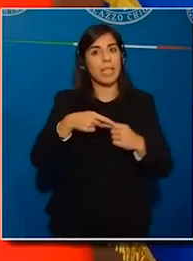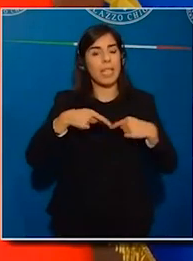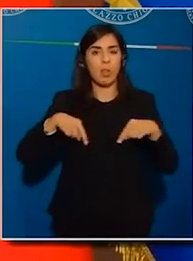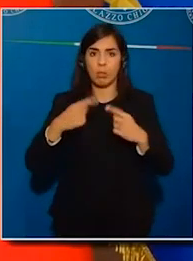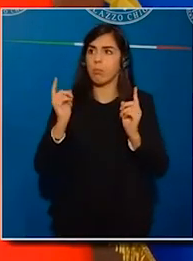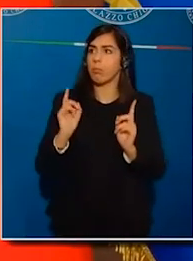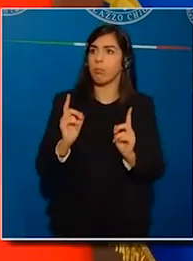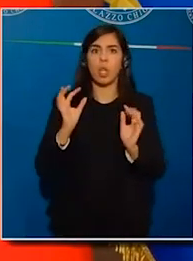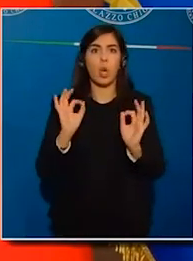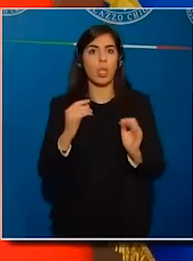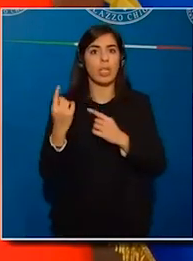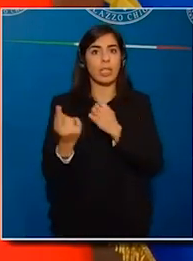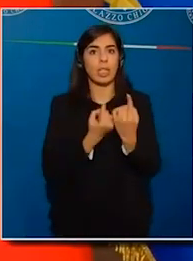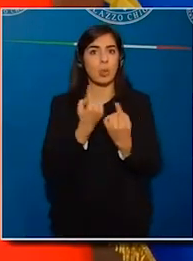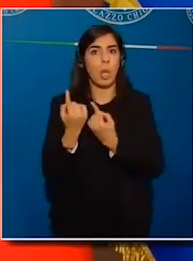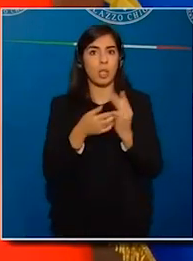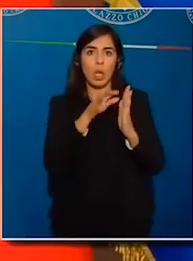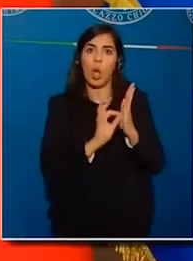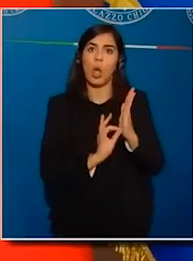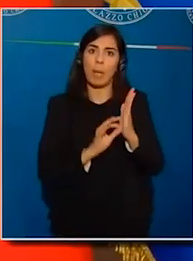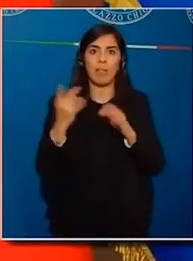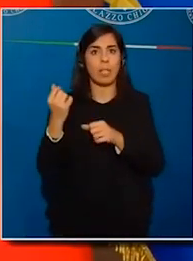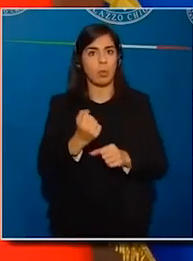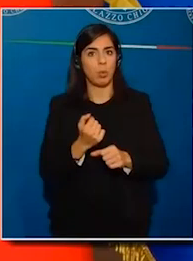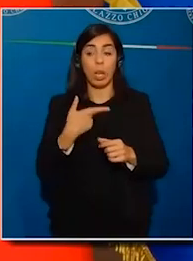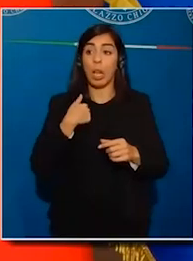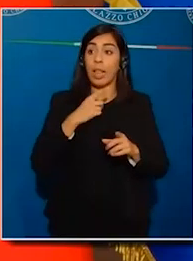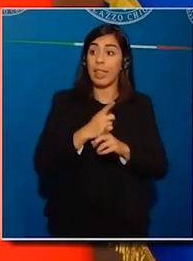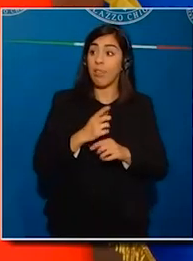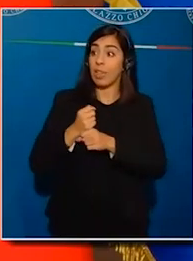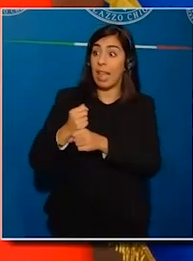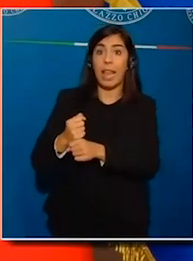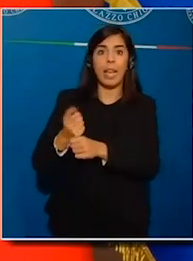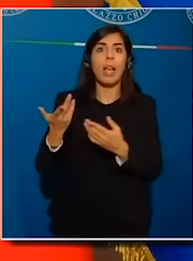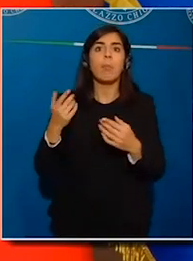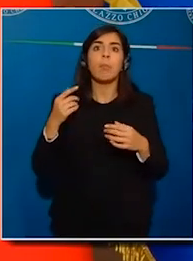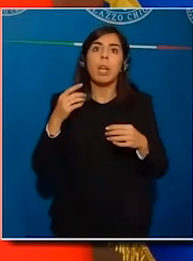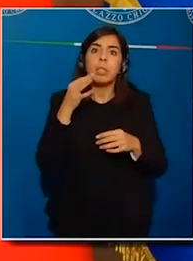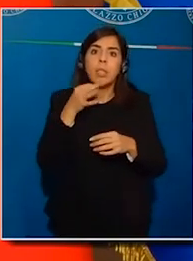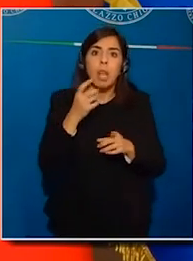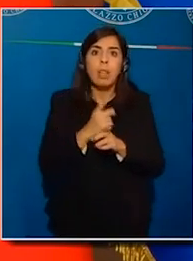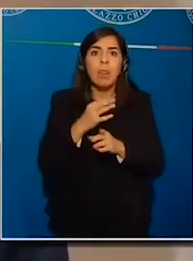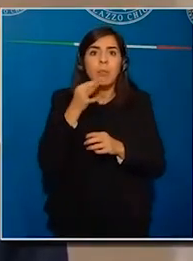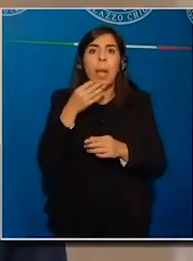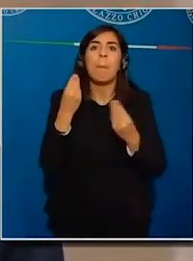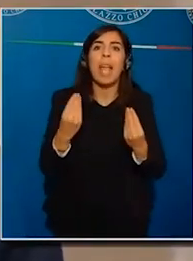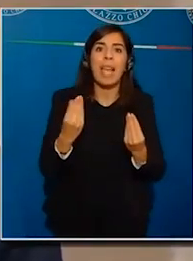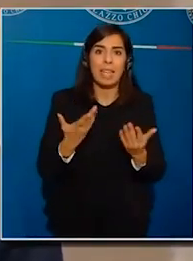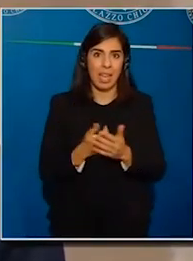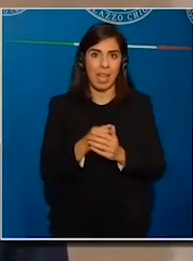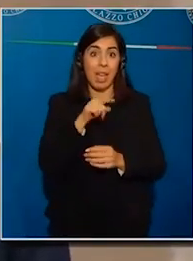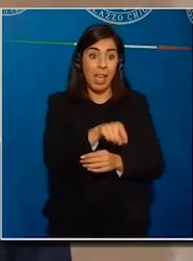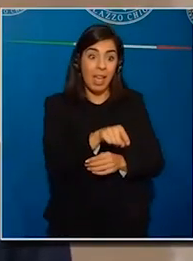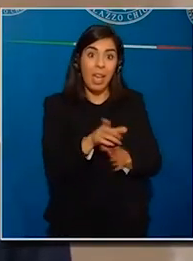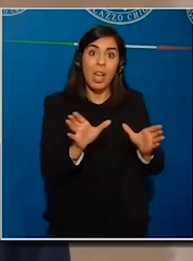assetto normativo istituzionale, di dover delegare, deve spiegare secondo me perché lui, ma cos'è, non si fida del Presidente del